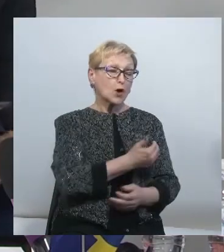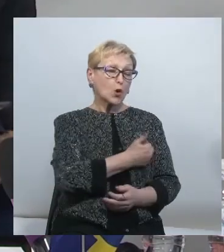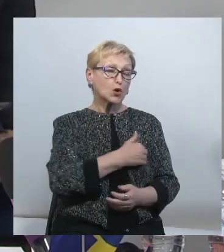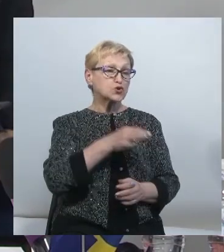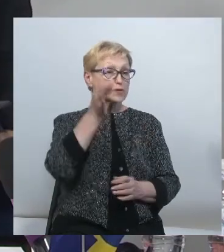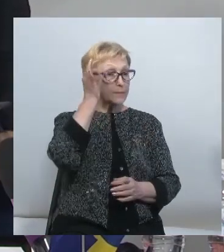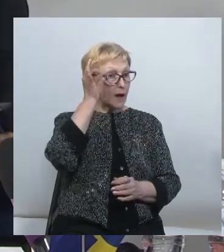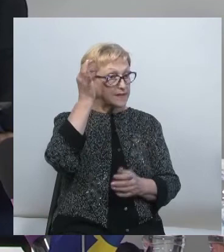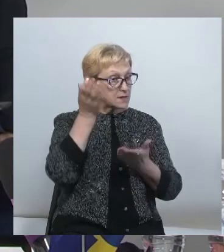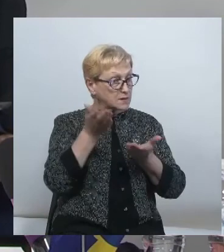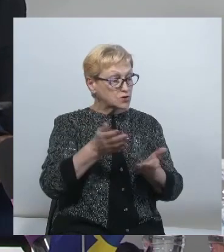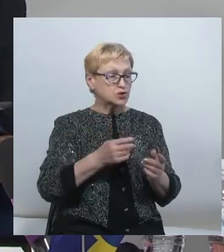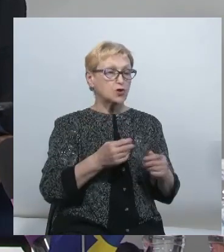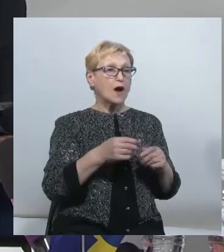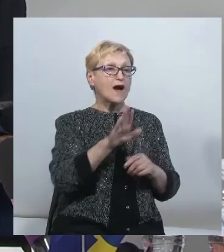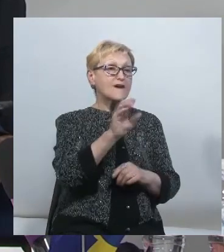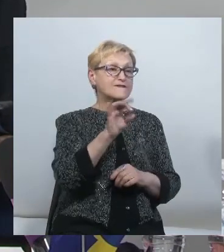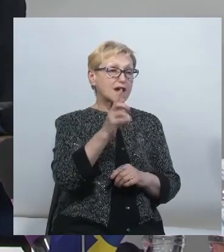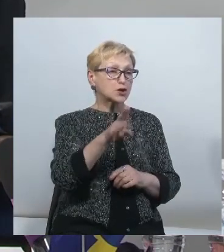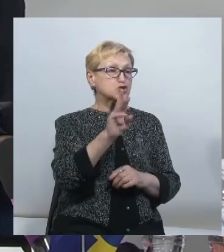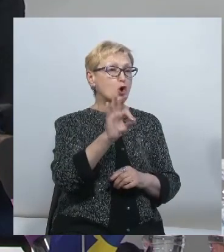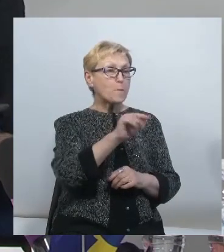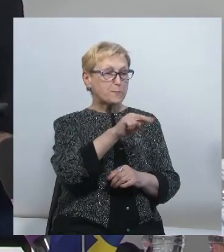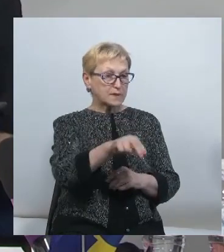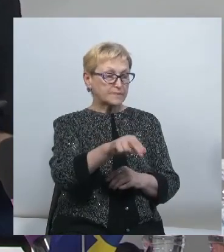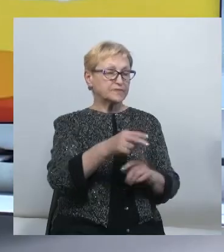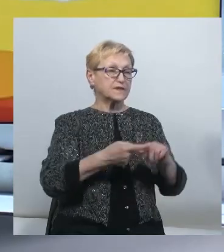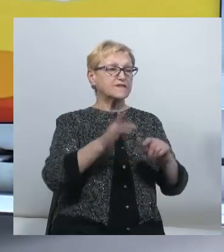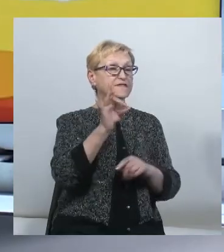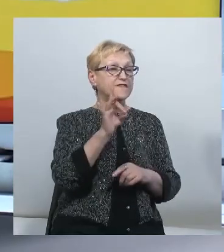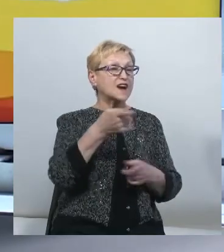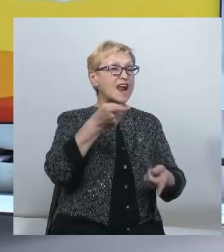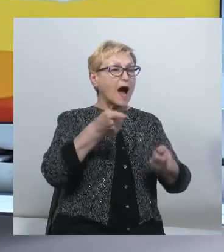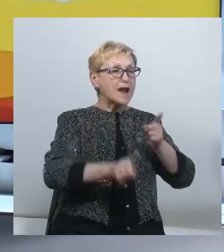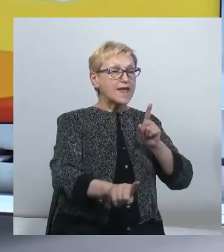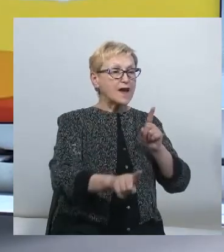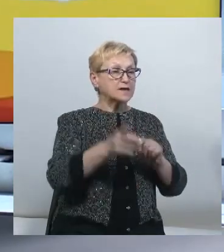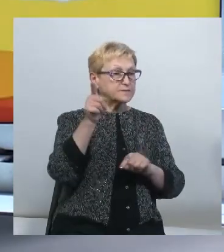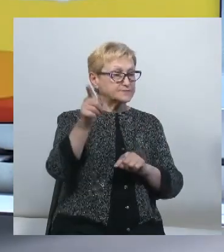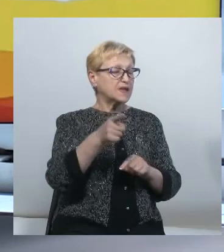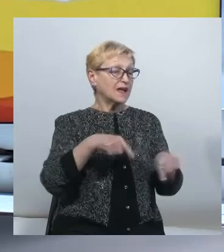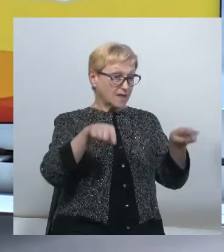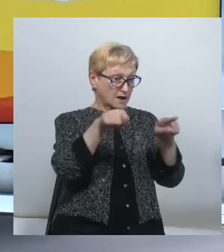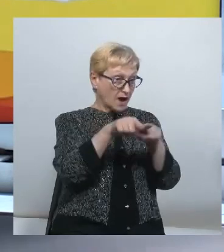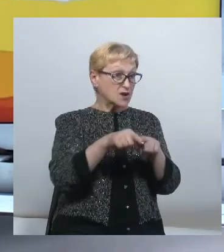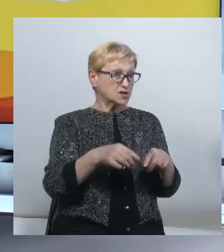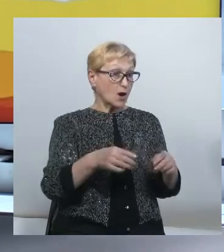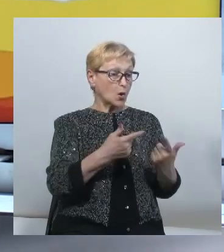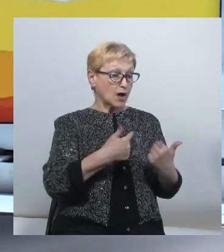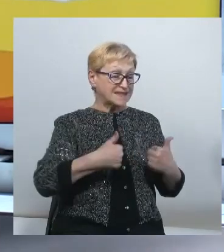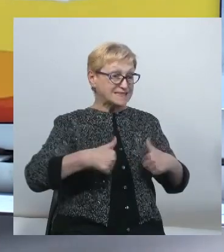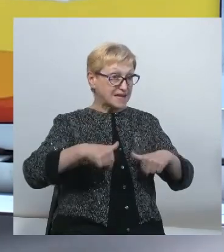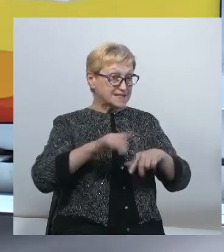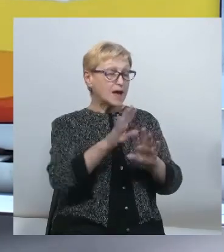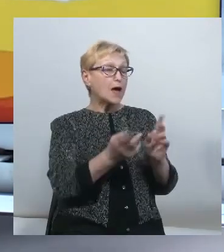зараз відбувається також воркшоп «Нові навички в роботі журналіста в реаліях COVID-19. Ресурси та самоорганізації». Можете